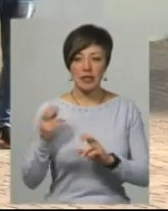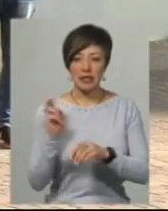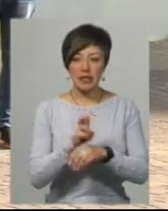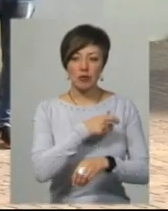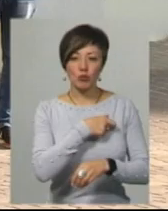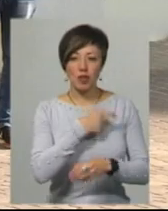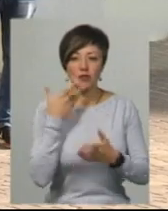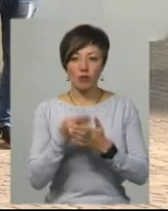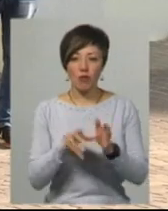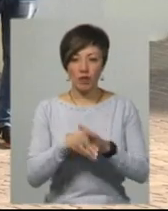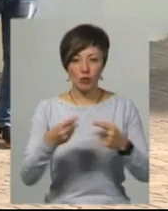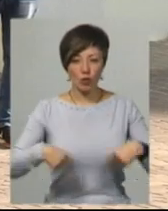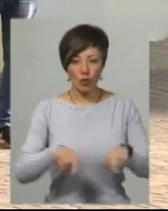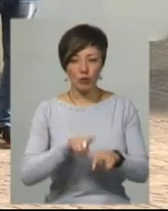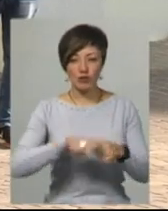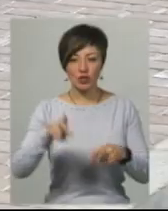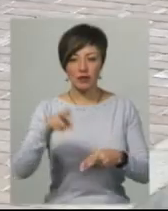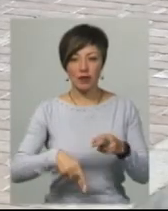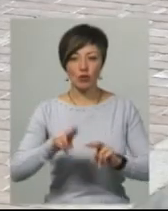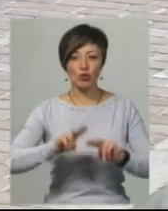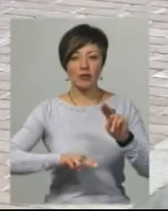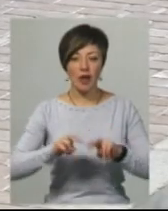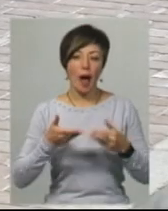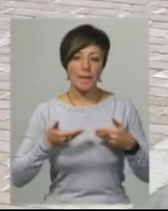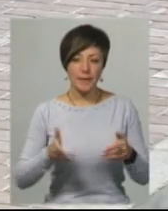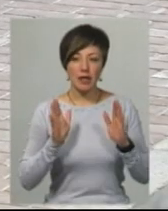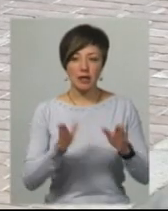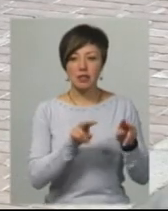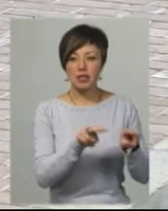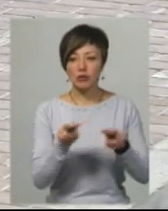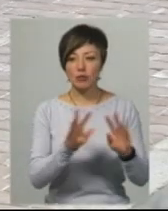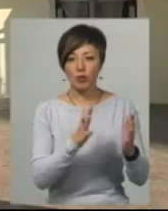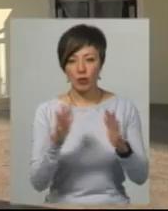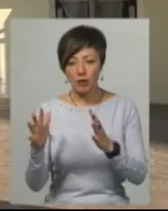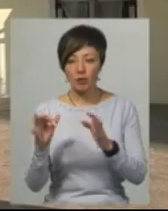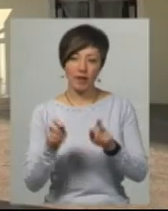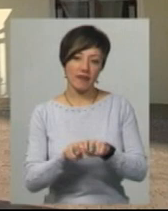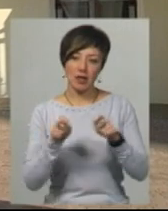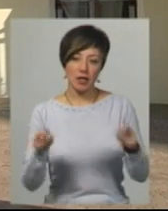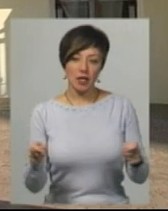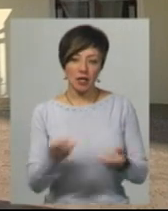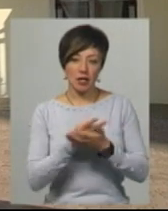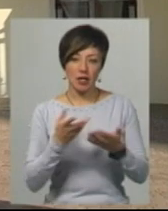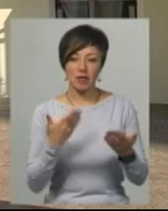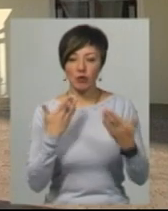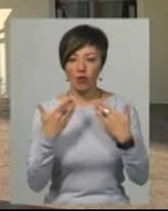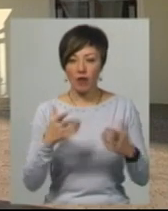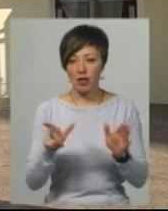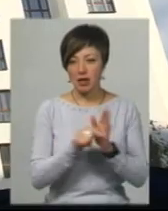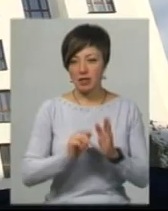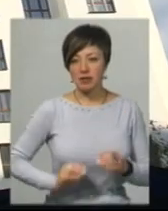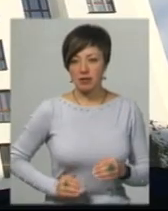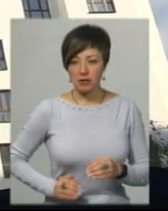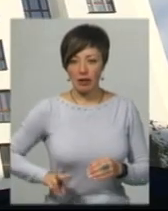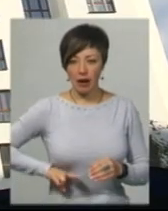свого виборчого округу, аби пришвидшити завершення будівництва. А ми стежатимемо за розвитком подій та відкриті для спілкування із забудовником, аби він мав